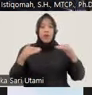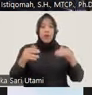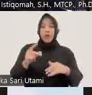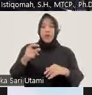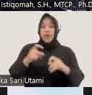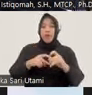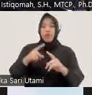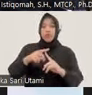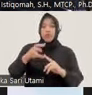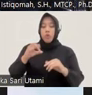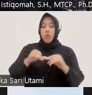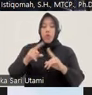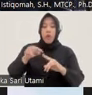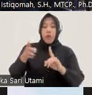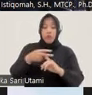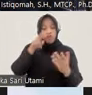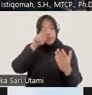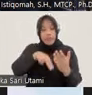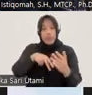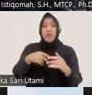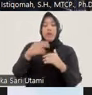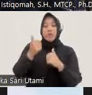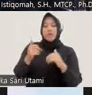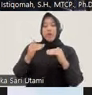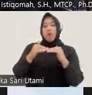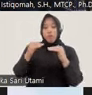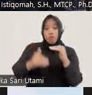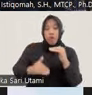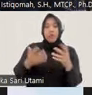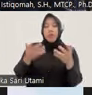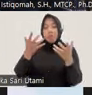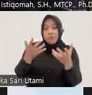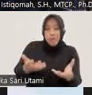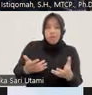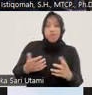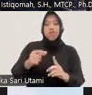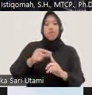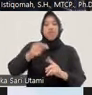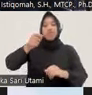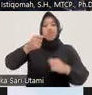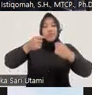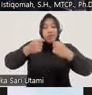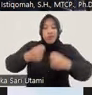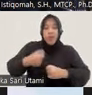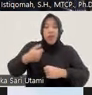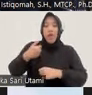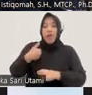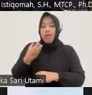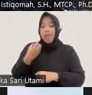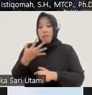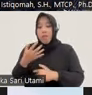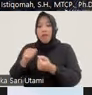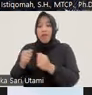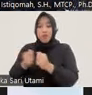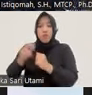dapat membantu mengurangi beban sistem peradilan pidana dengan mengarahkan beberapa kasus ke arah penyelesaian di luar pengadilan